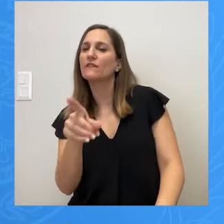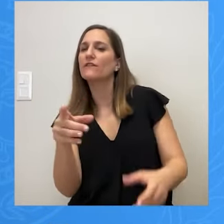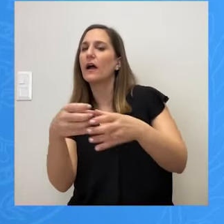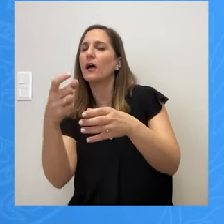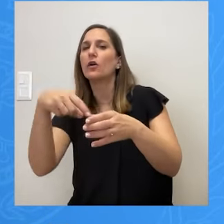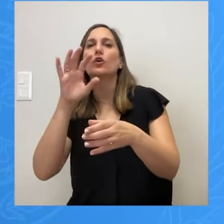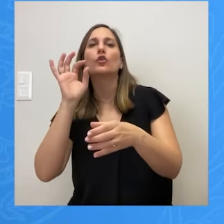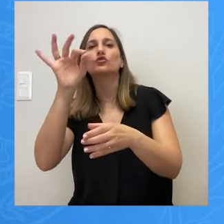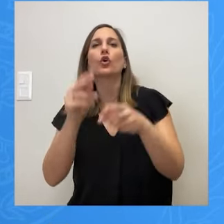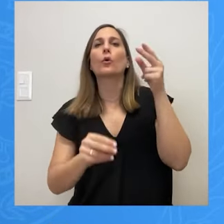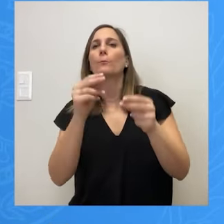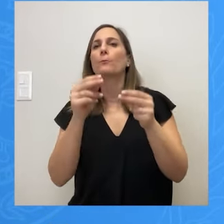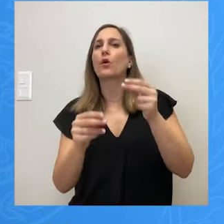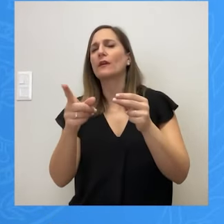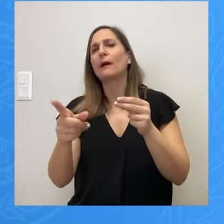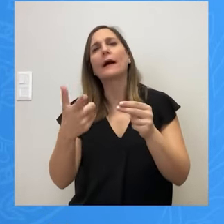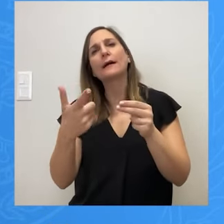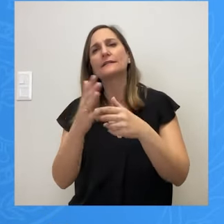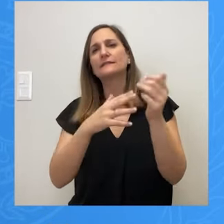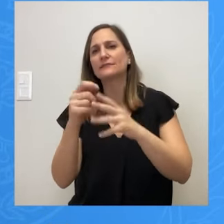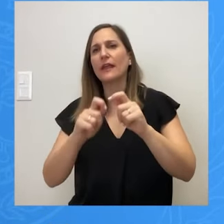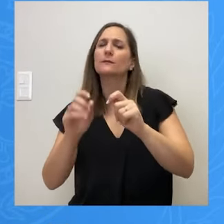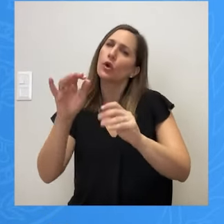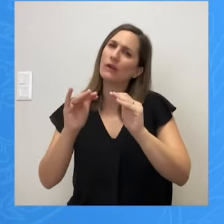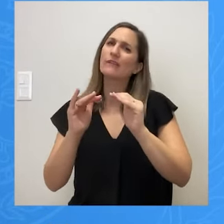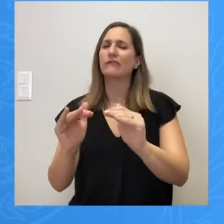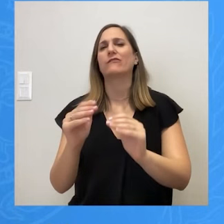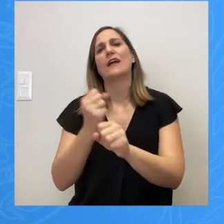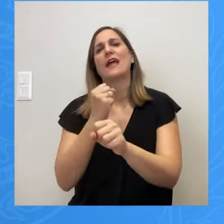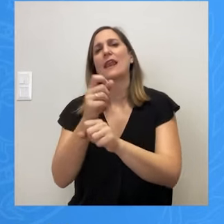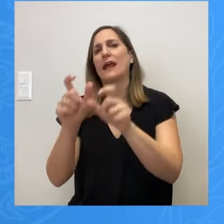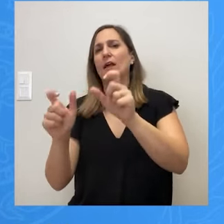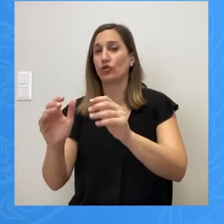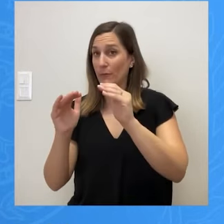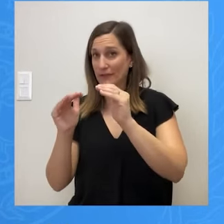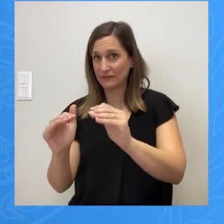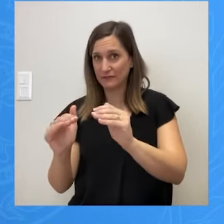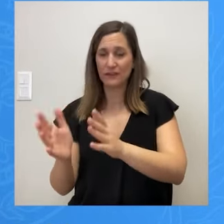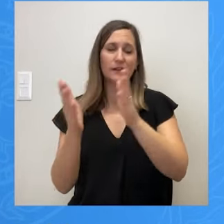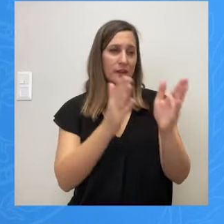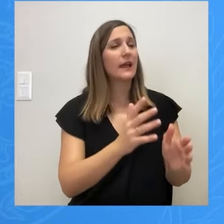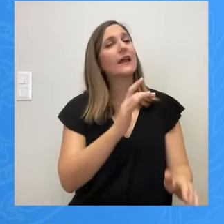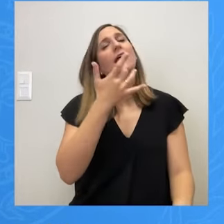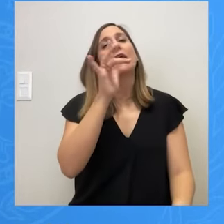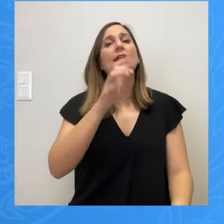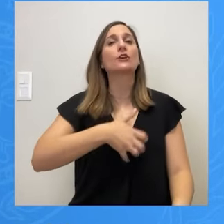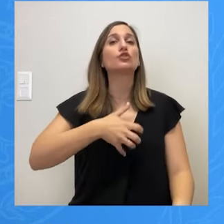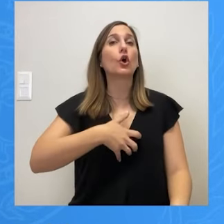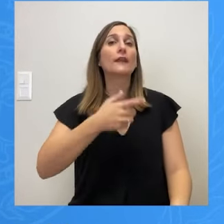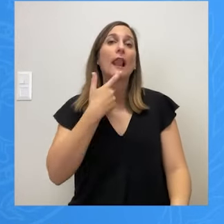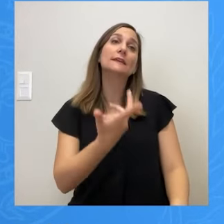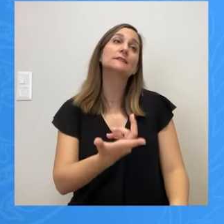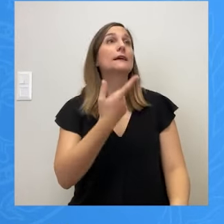να την διατηρήσουμε για τους συγκεκριμένους εργαζόμενους και είναι άλλο πράγμα κύριε Χριστόγελε να εμνείτε της